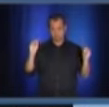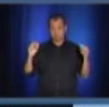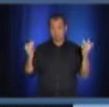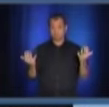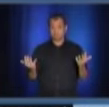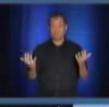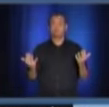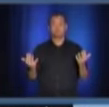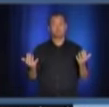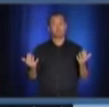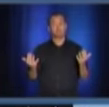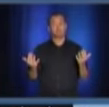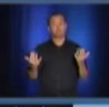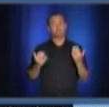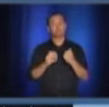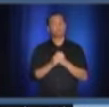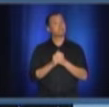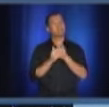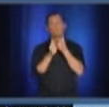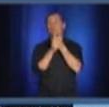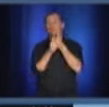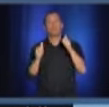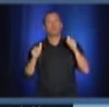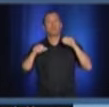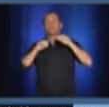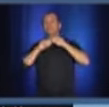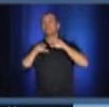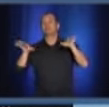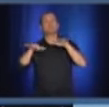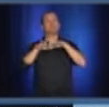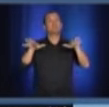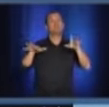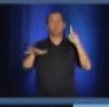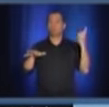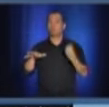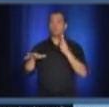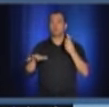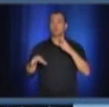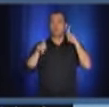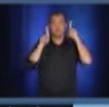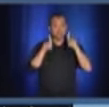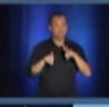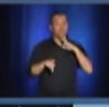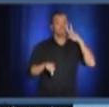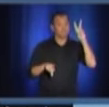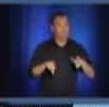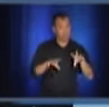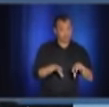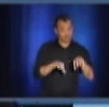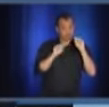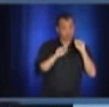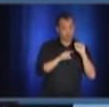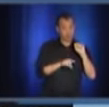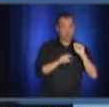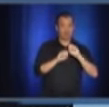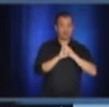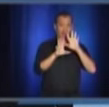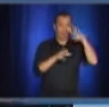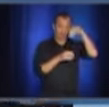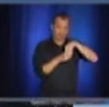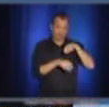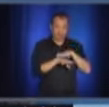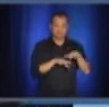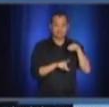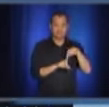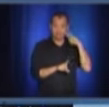quelle épidémie, il y plus de gens infectés qu'on détecte par sérologie que par des tests parce que ces gens-là n'ont pas eu